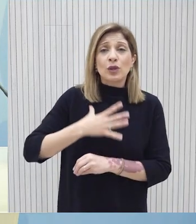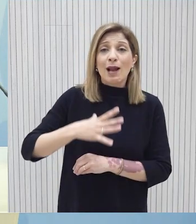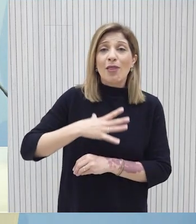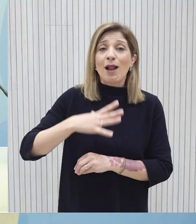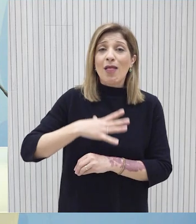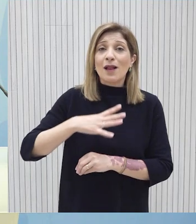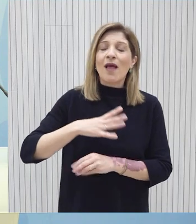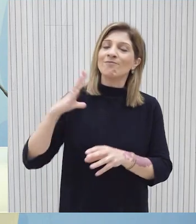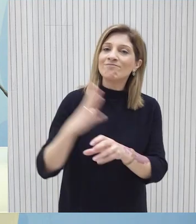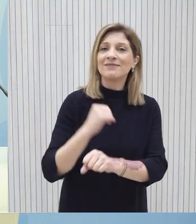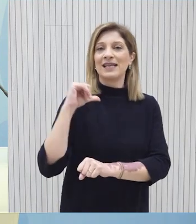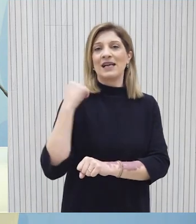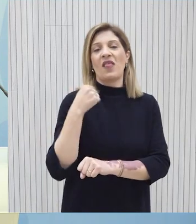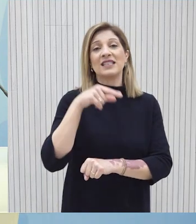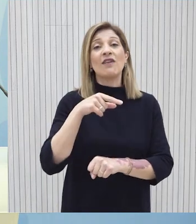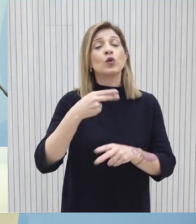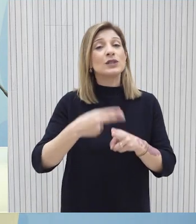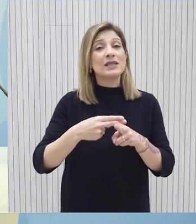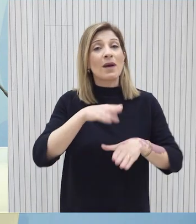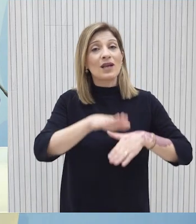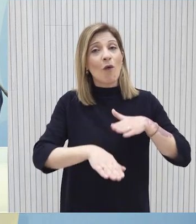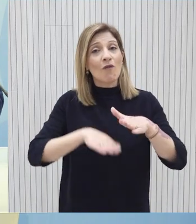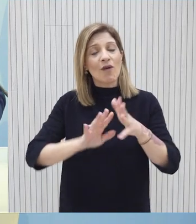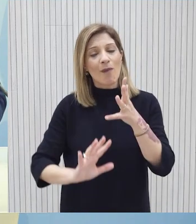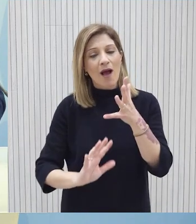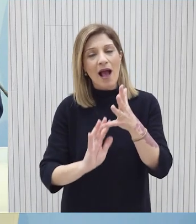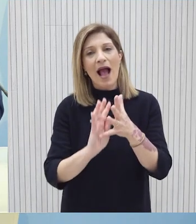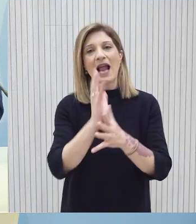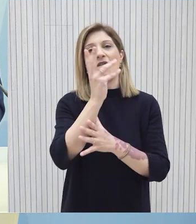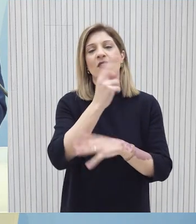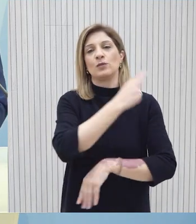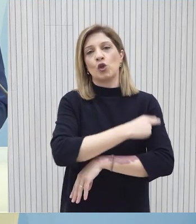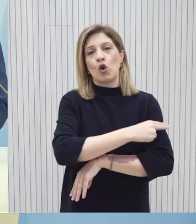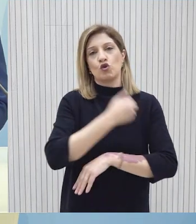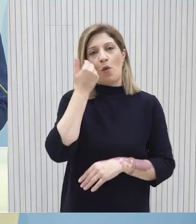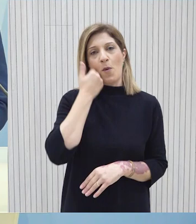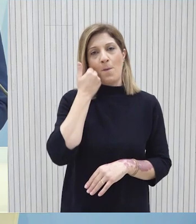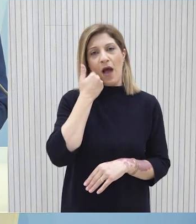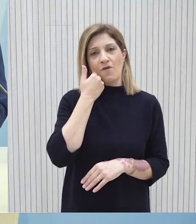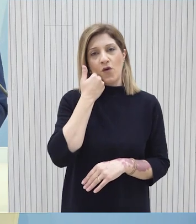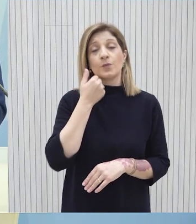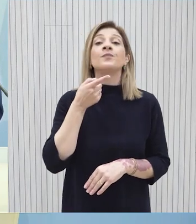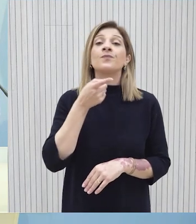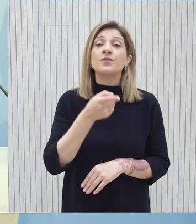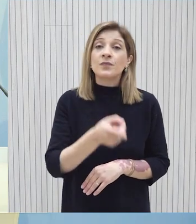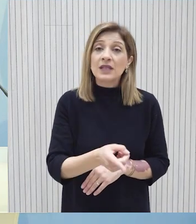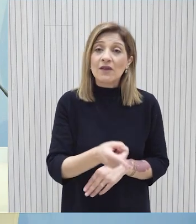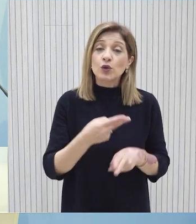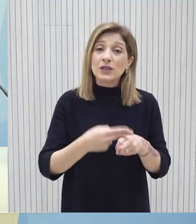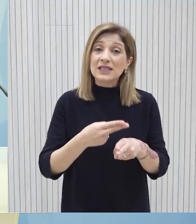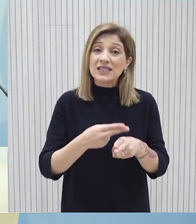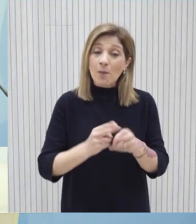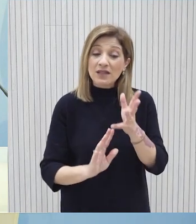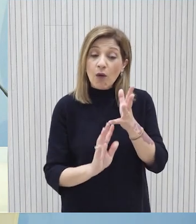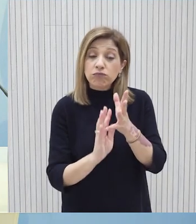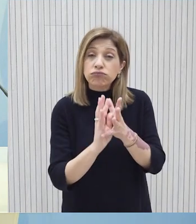συνιστά ένα ακόμα βήμα στις προσπάθειες για περαιτέρωνα βάθμιση του Γενικού Νοσοκομείου Πάφου Πρόκειται για την πλέον σύγχρονη